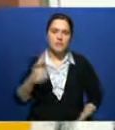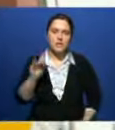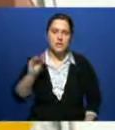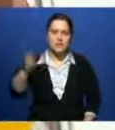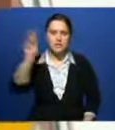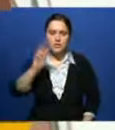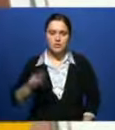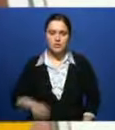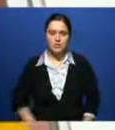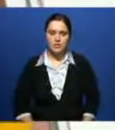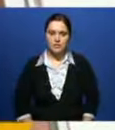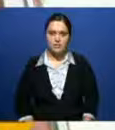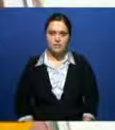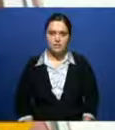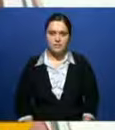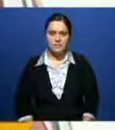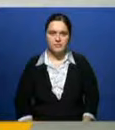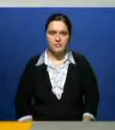150 тысяч долларов.